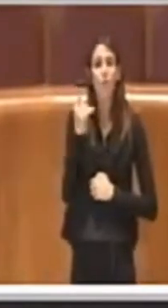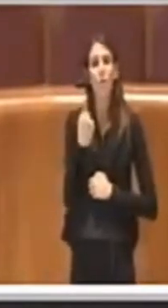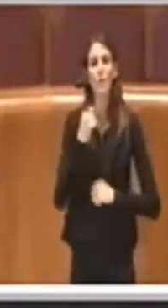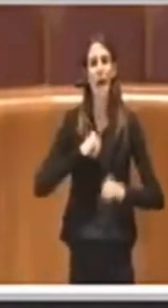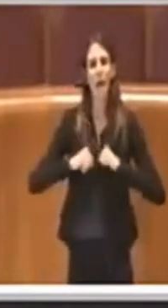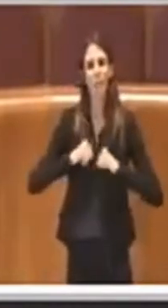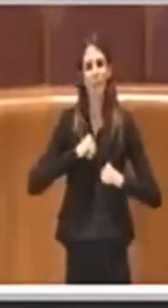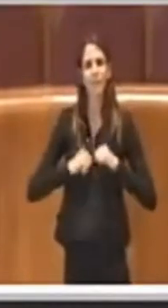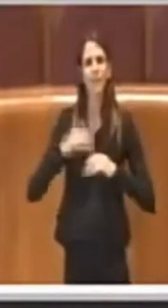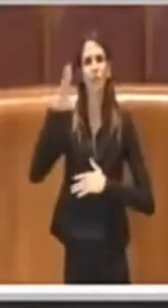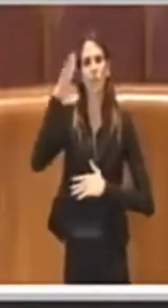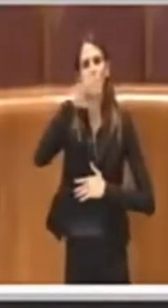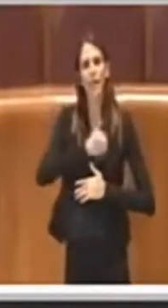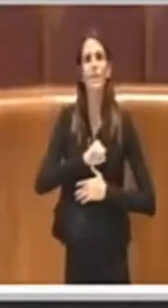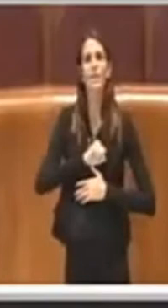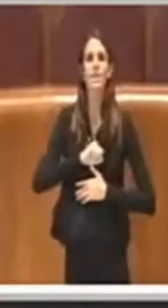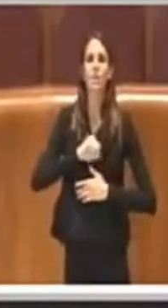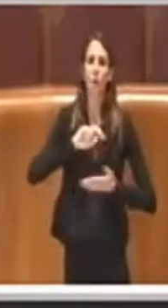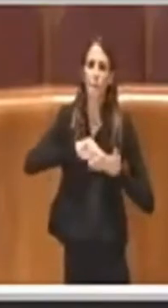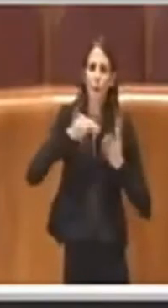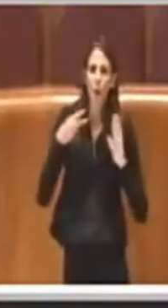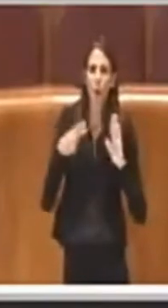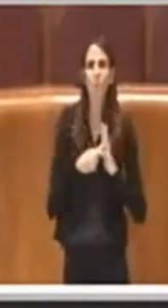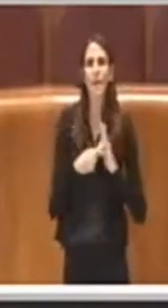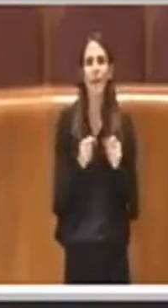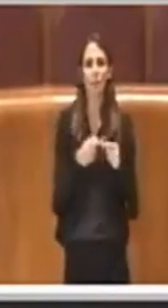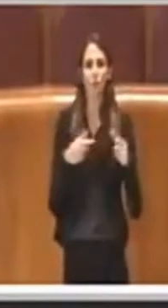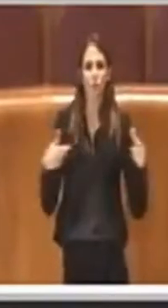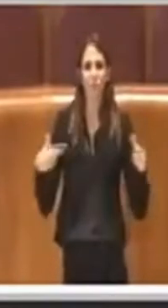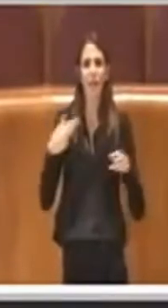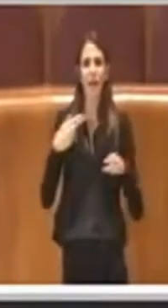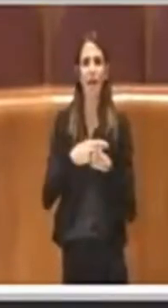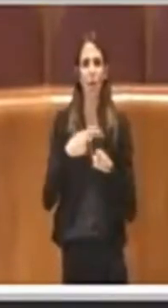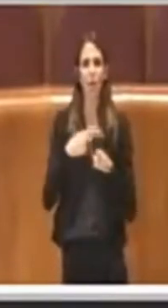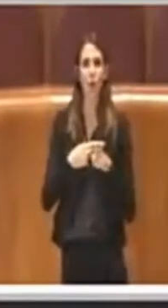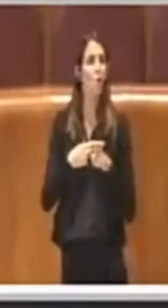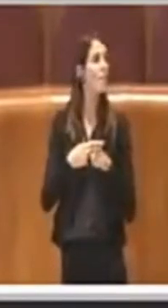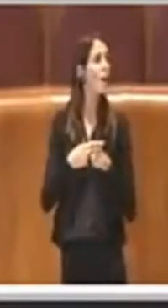ha capito quali sono le lacune e le mancanze